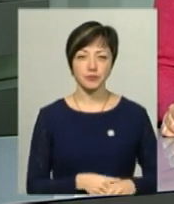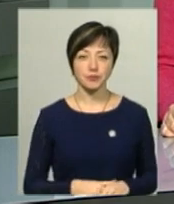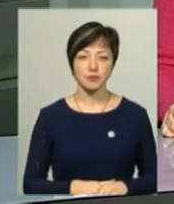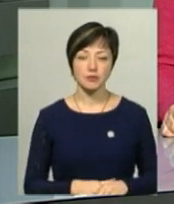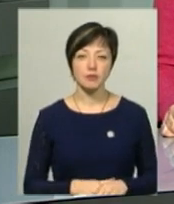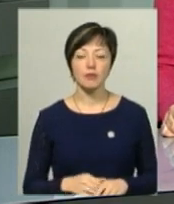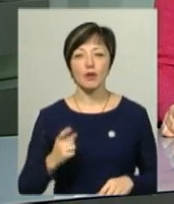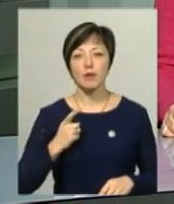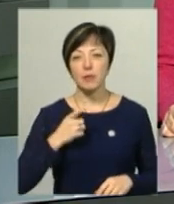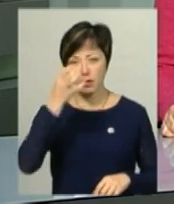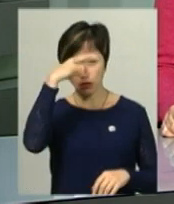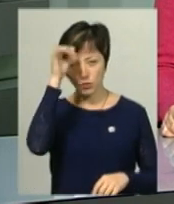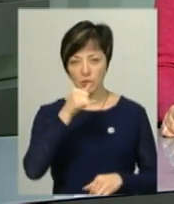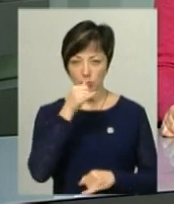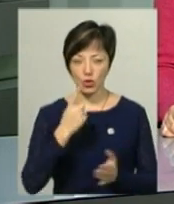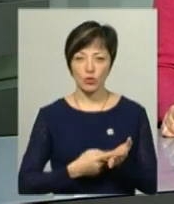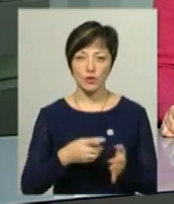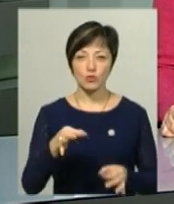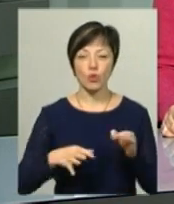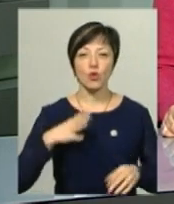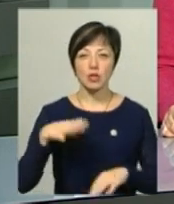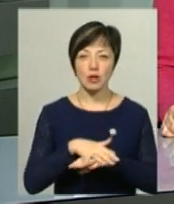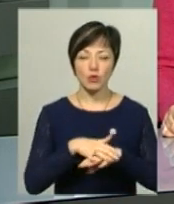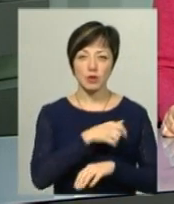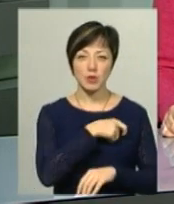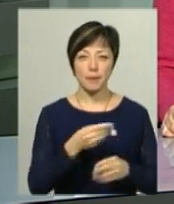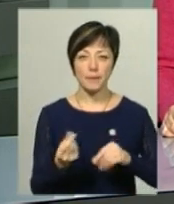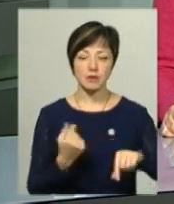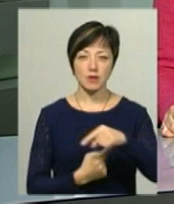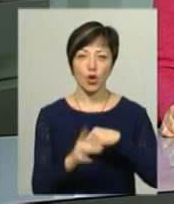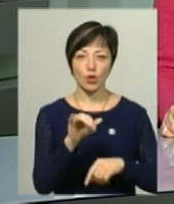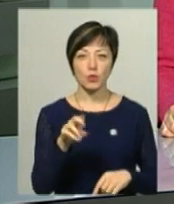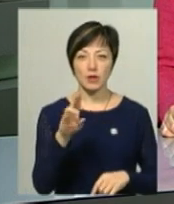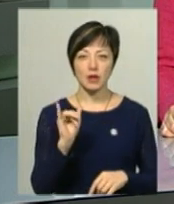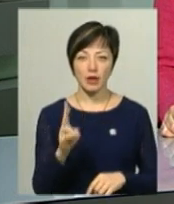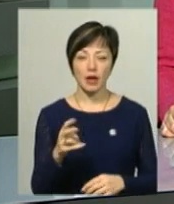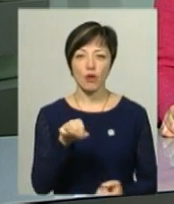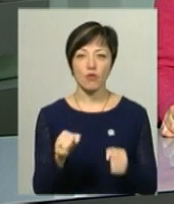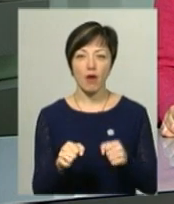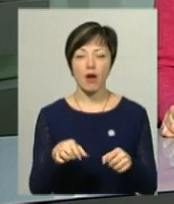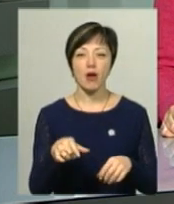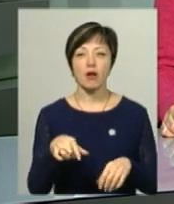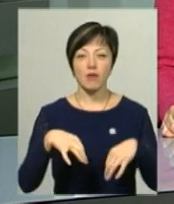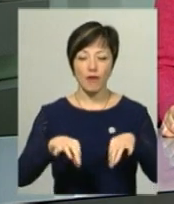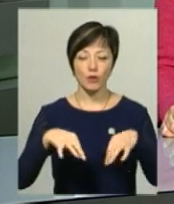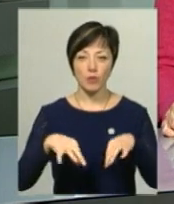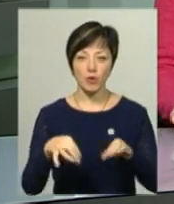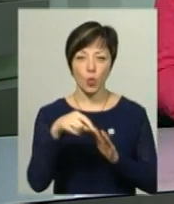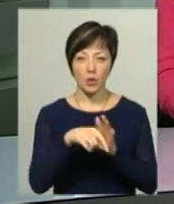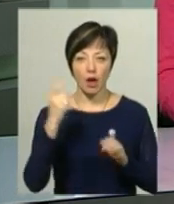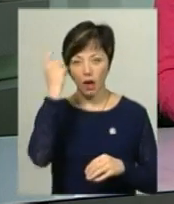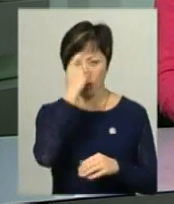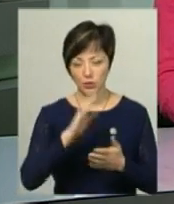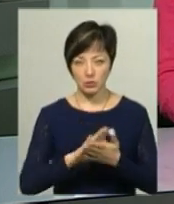Патрульні не змогли довести у суді, що колишній народній депутат та бізнесмен Іван Руди керував автомобілем з ознаками алкогольного сп'яніння. Про це